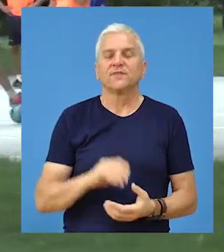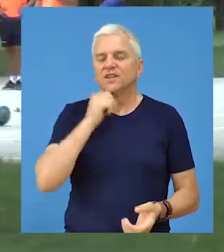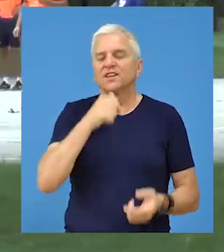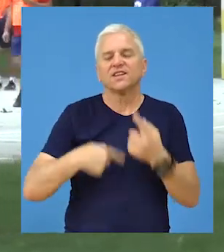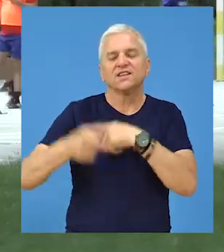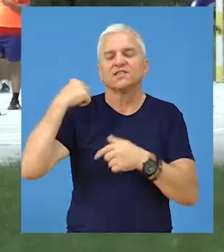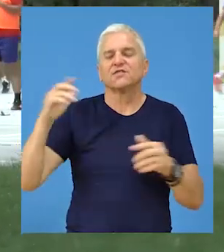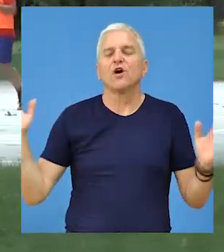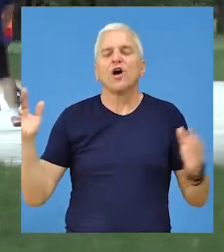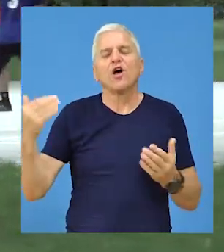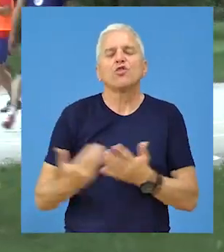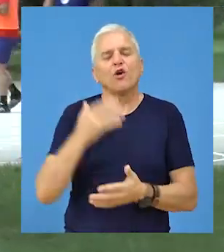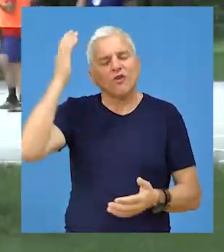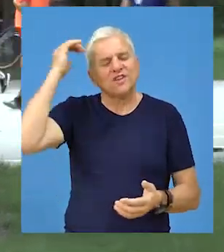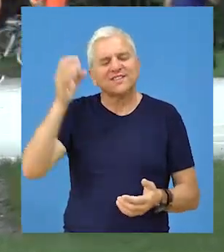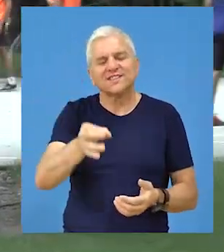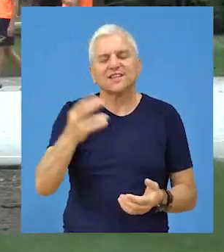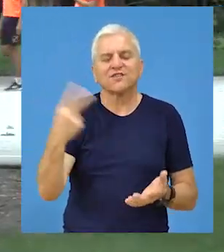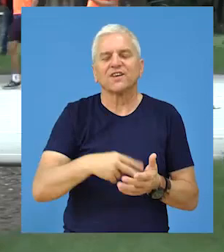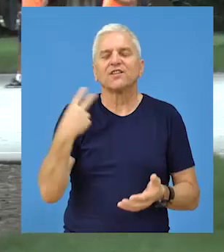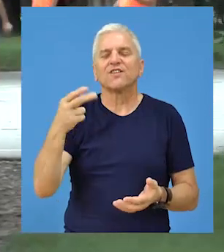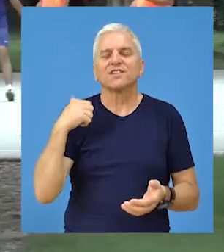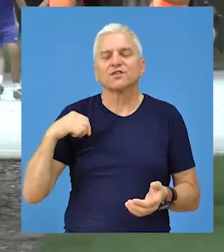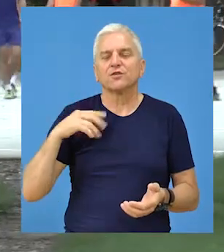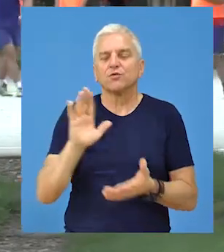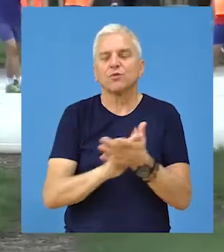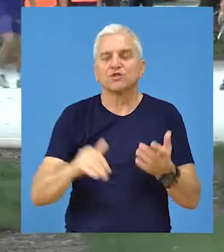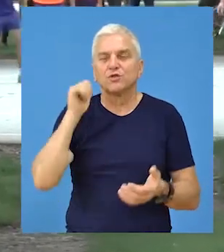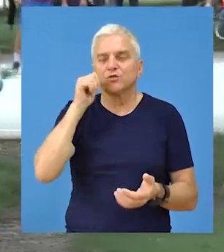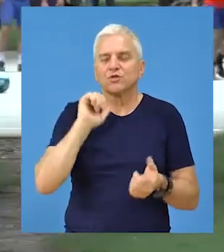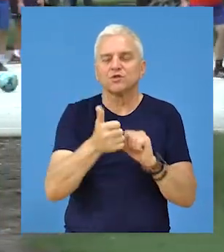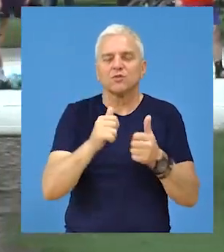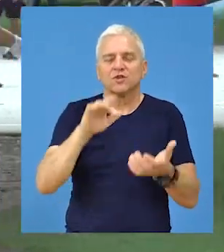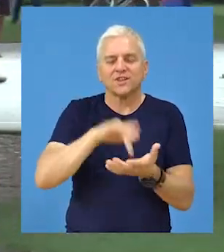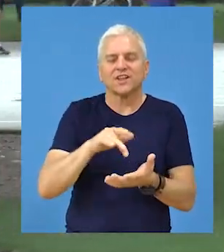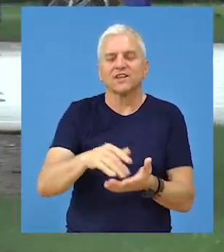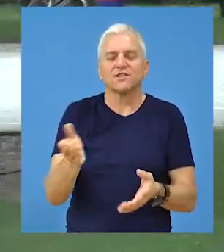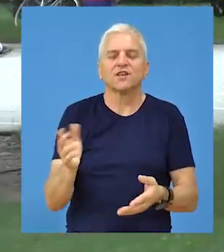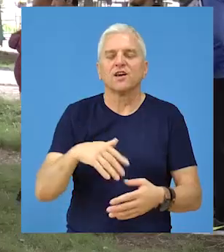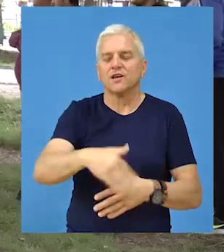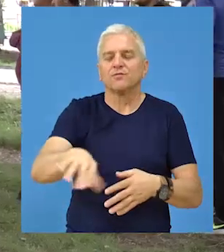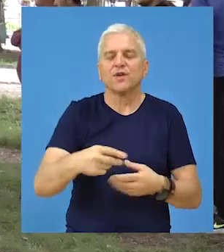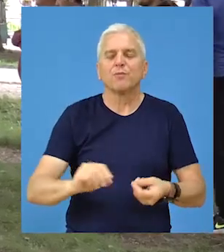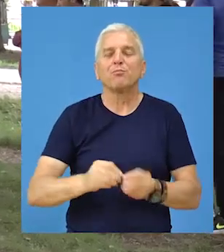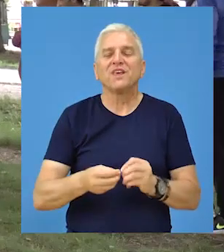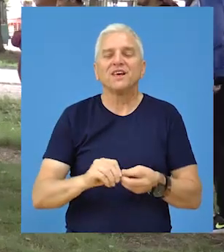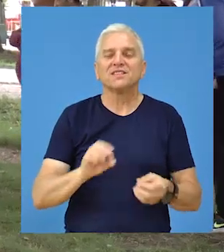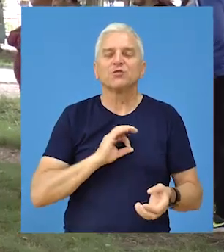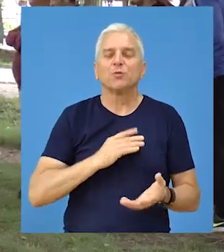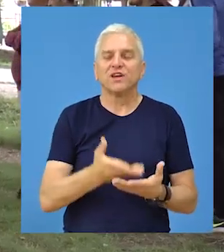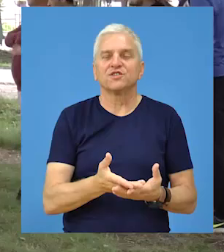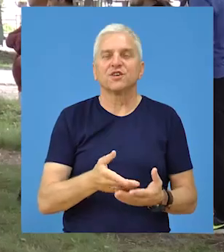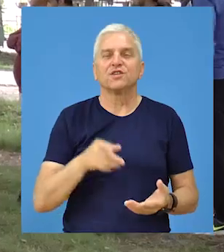Tradicionalni turnir Novo selo Bečeje 2020 u futbolu počeo juče na sportskom terenu pokrej pijace u tom delu